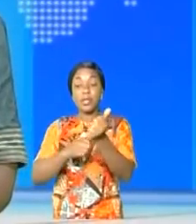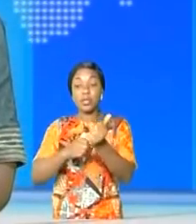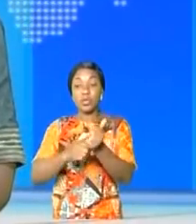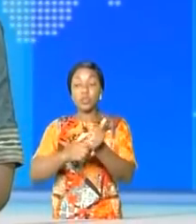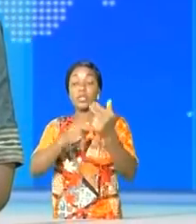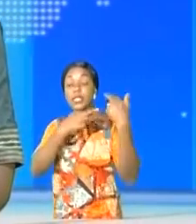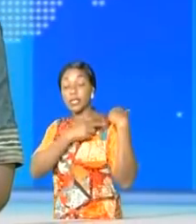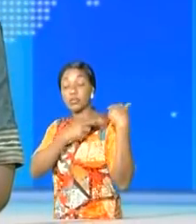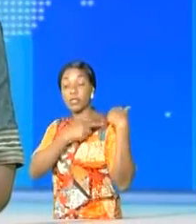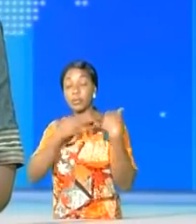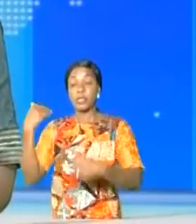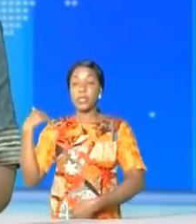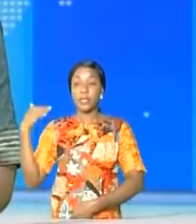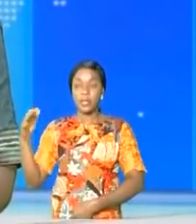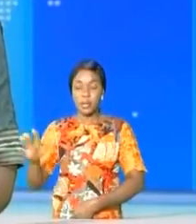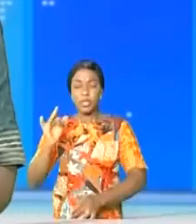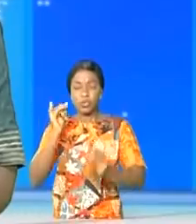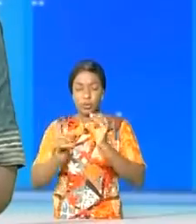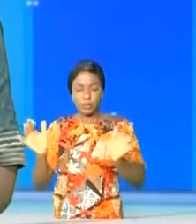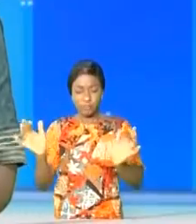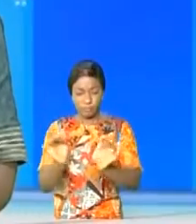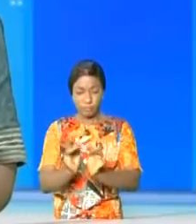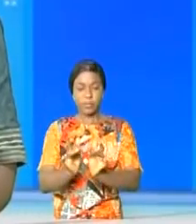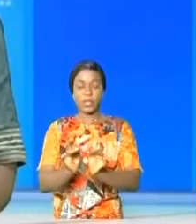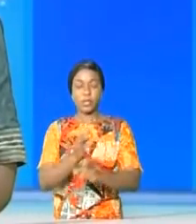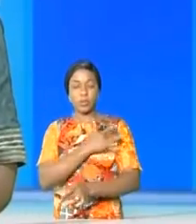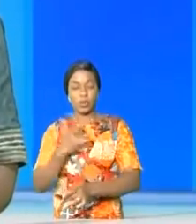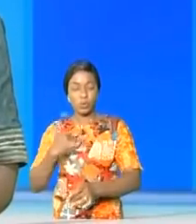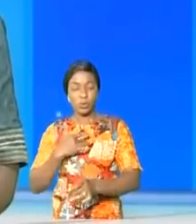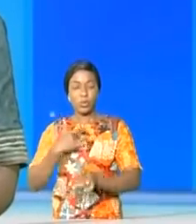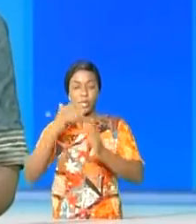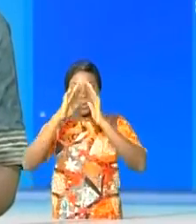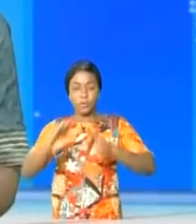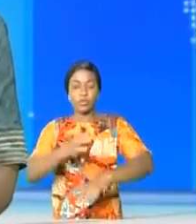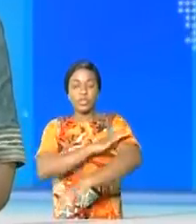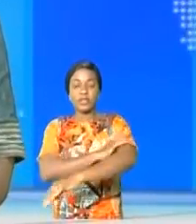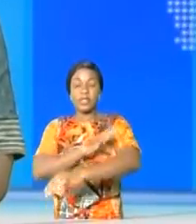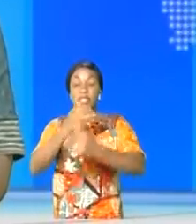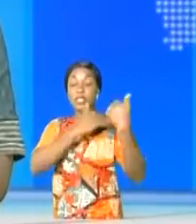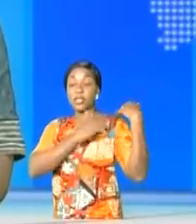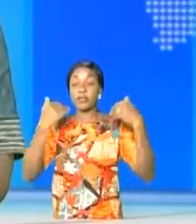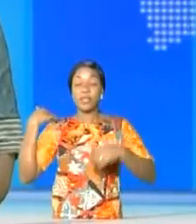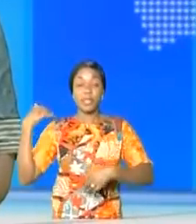assure que les contacts au nom de la maison civile du chef de l'État